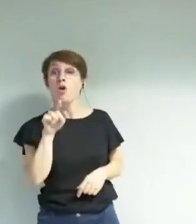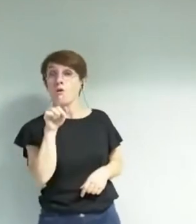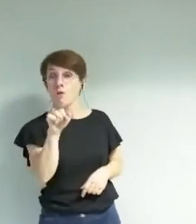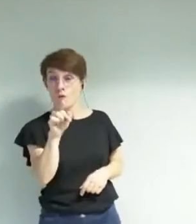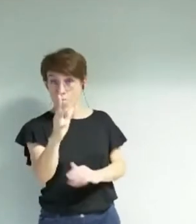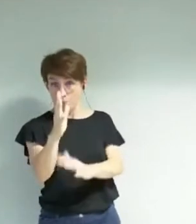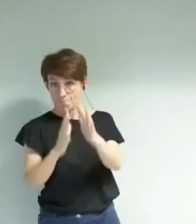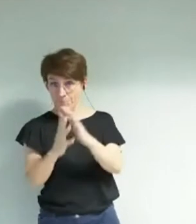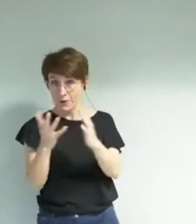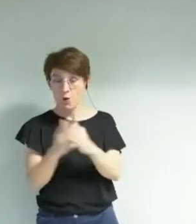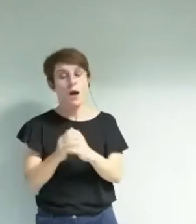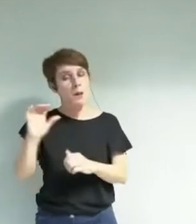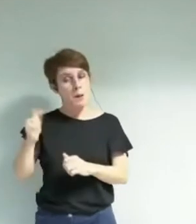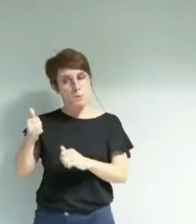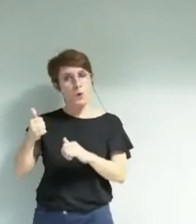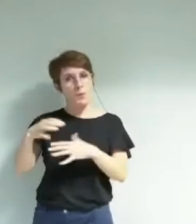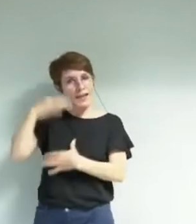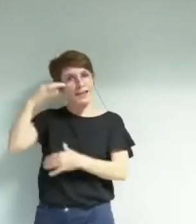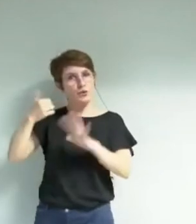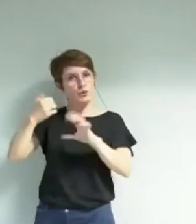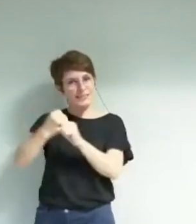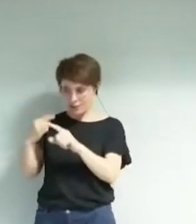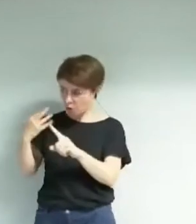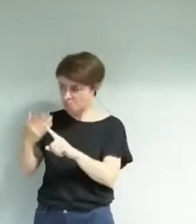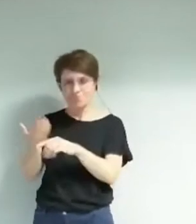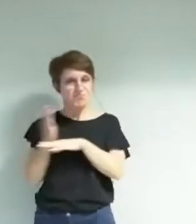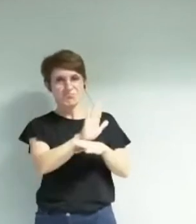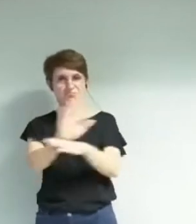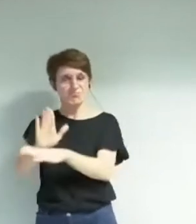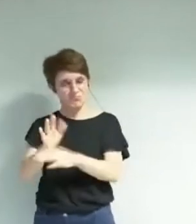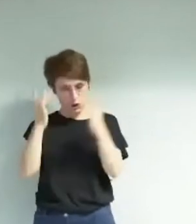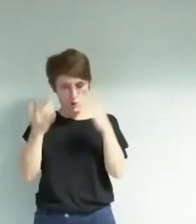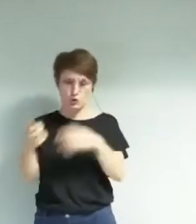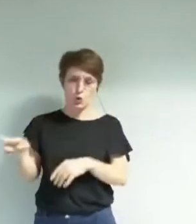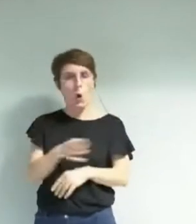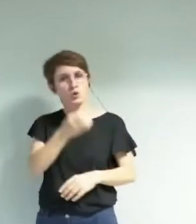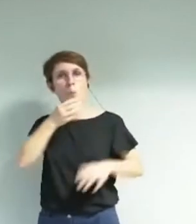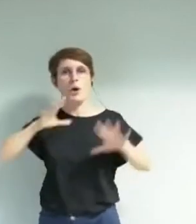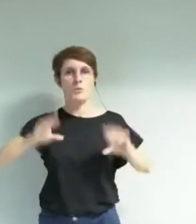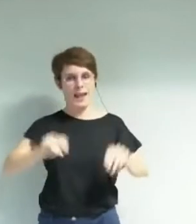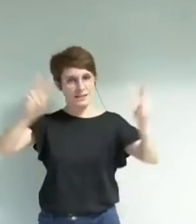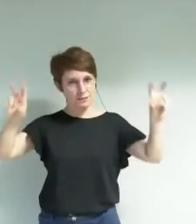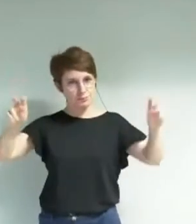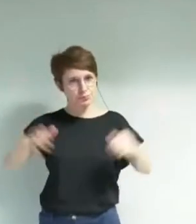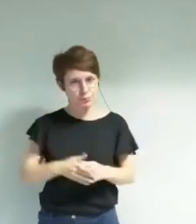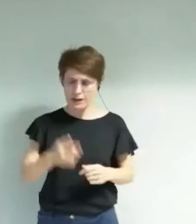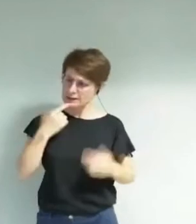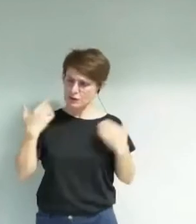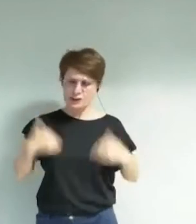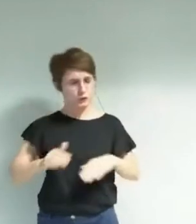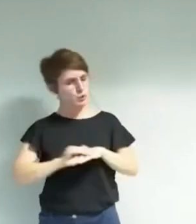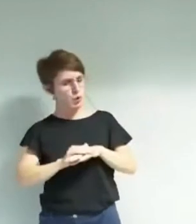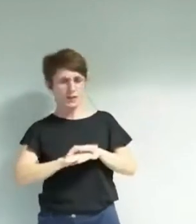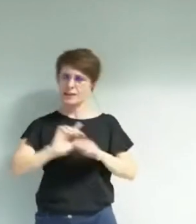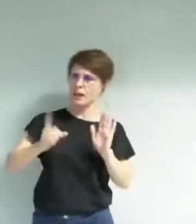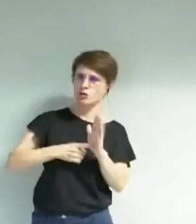le premier mandat a consisté à montrer que la politique reprenait sa place à la bonne place. Le politique a un discours, il est légitime en culture.